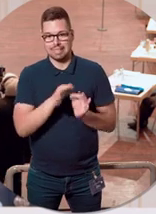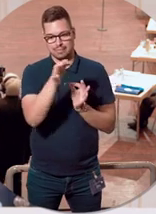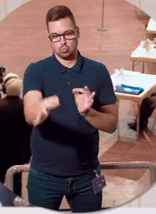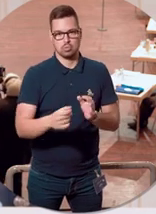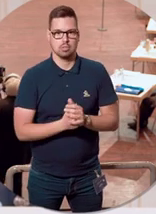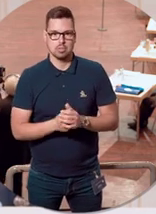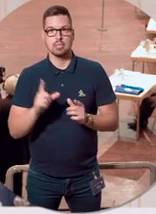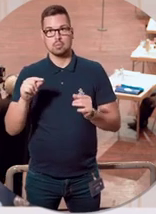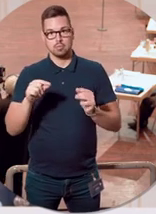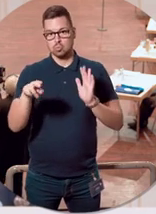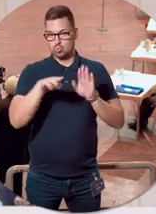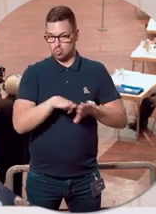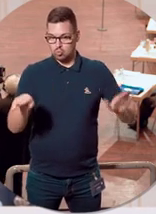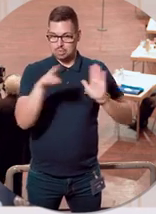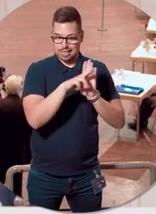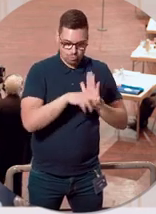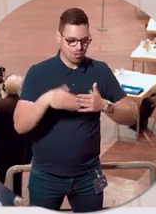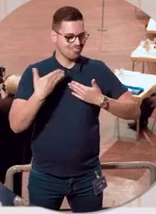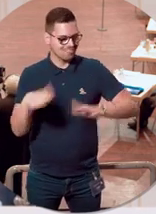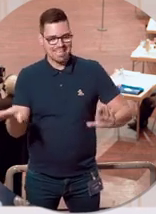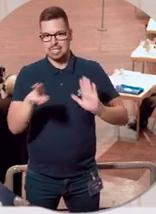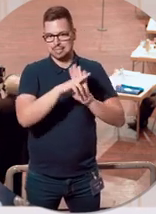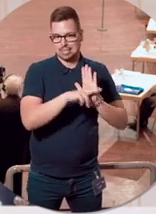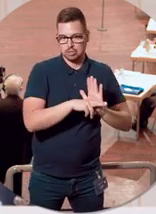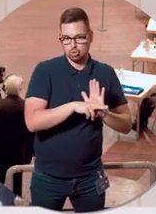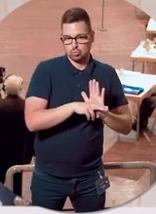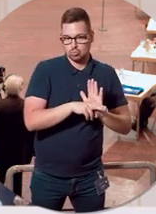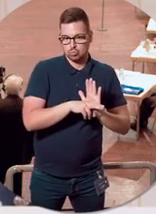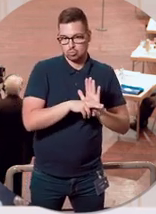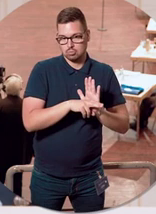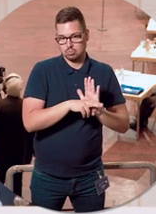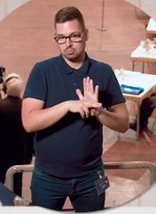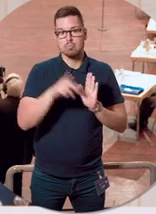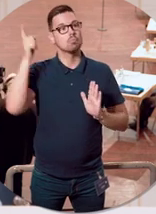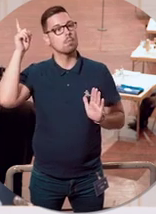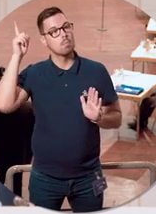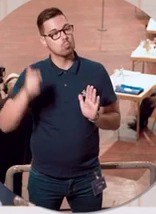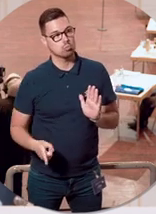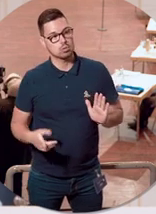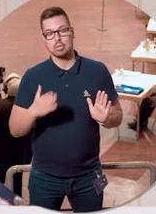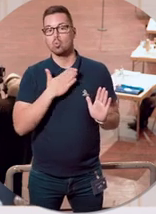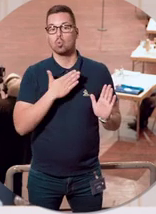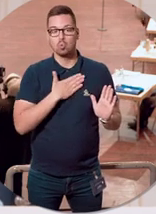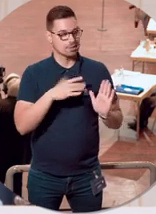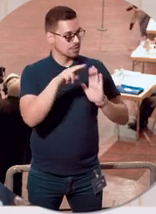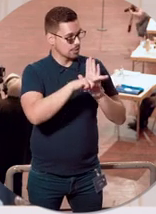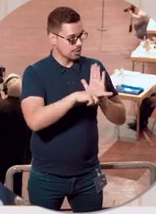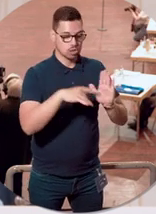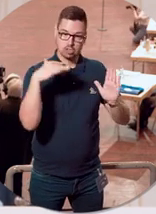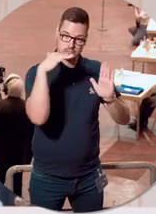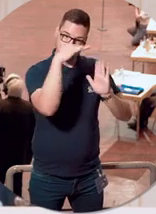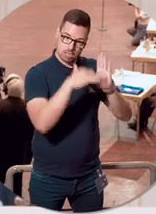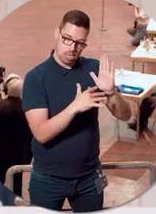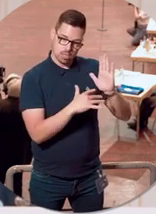Grundrechte eben individuelle Freiheitsrechte gegenüber der staatlichen Gewalt darstellen, müssen wir nach unserem Rechtsverständnis, das ich eben auch